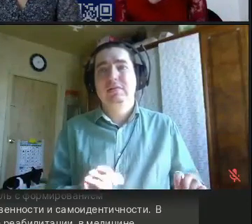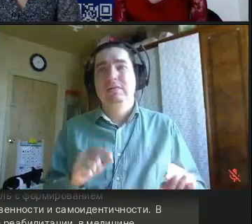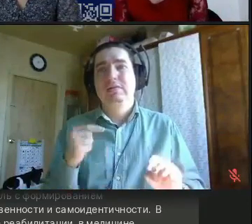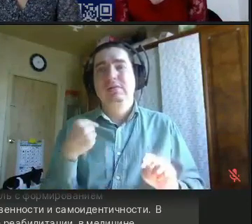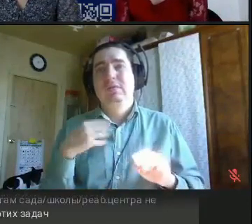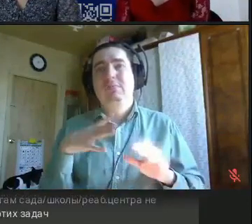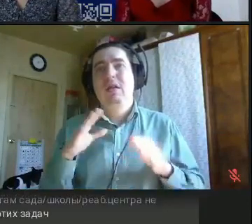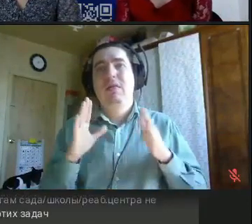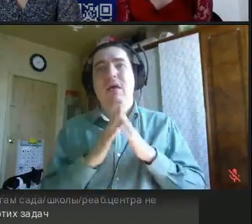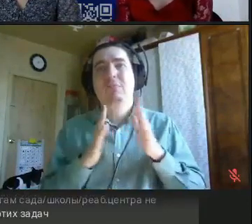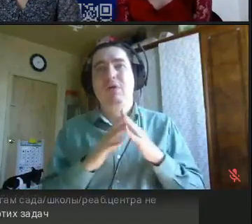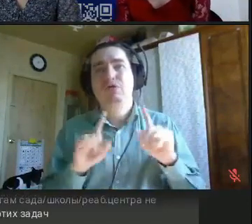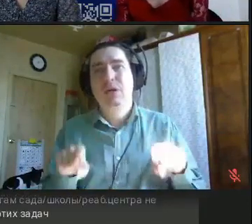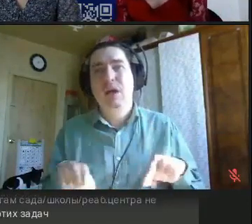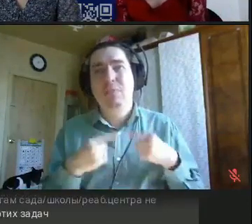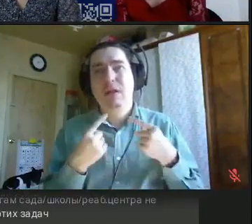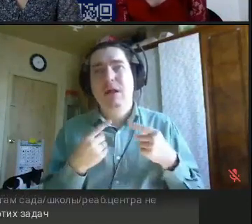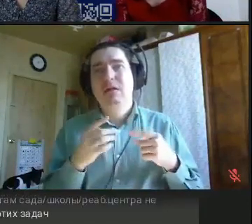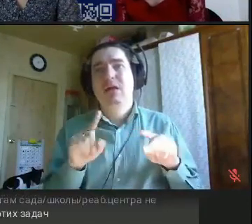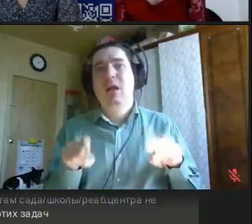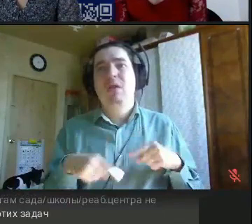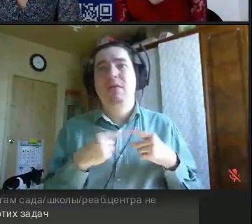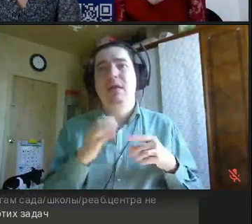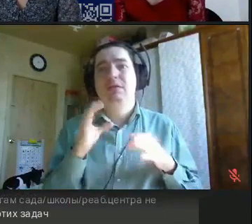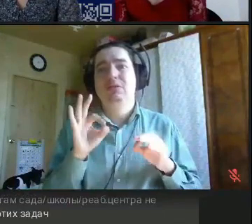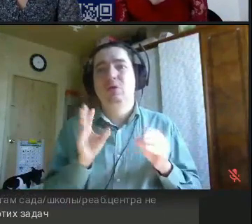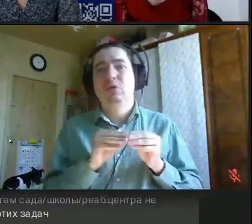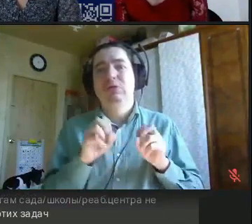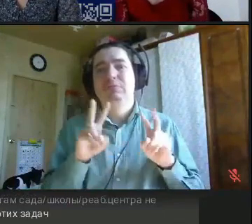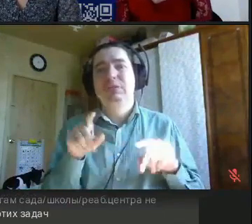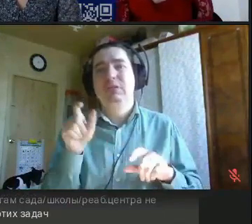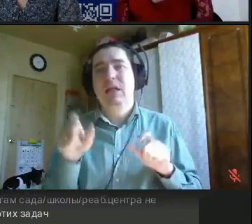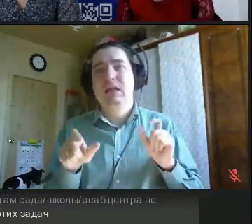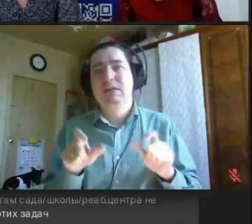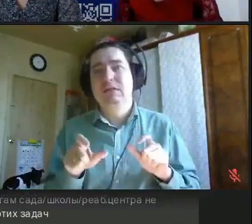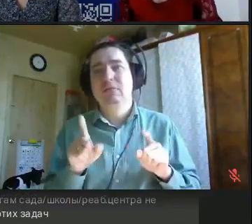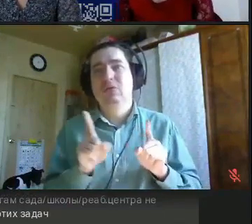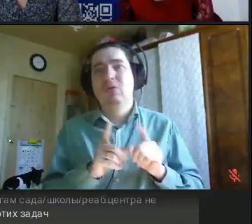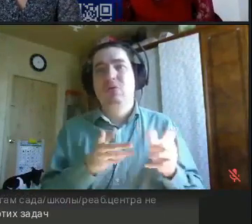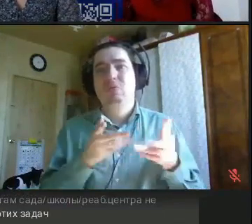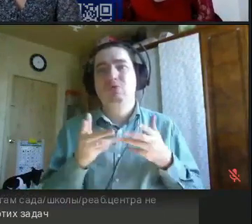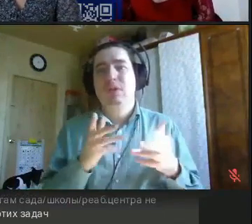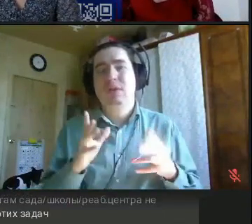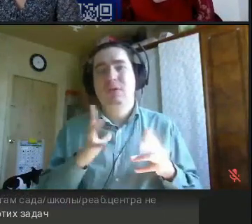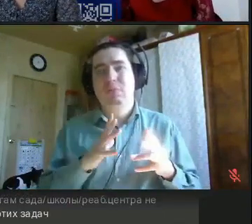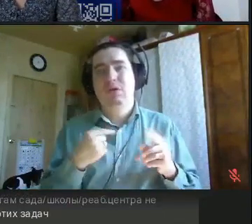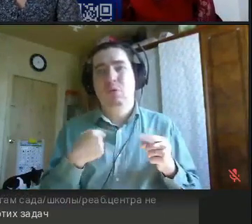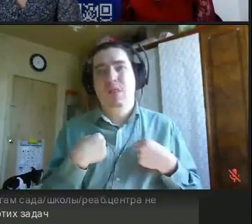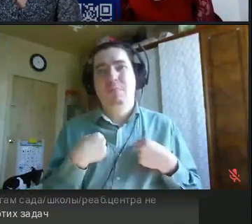реабилитации, реабилитации со специалистами, но круг общения был как раз-таки